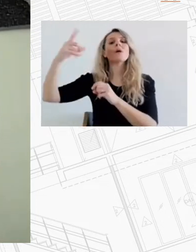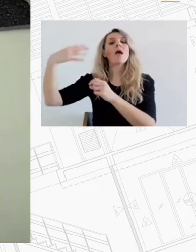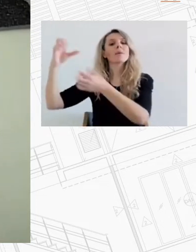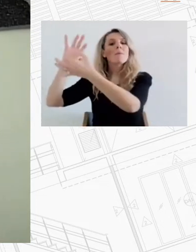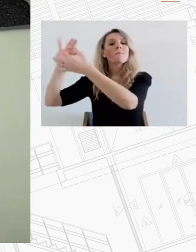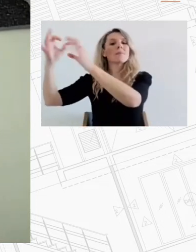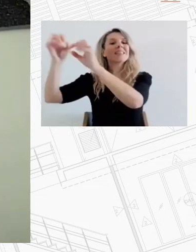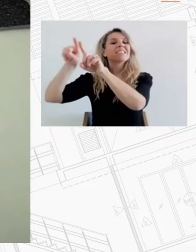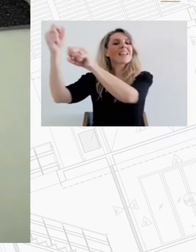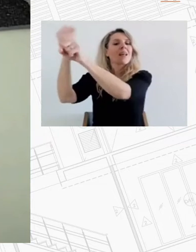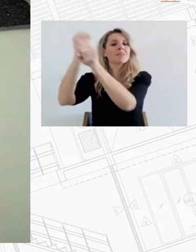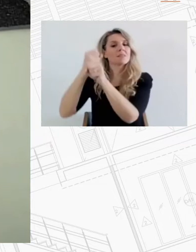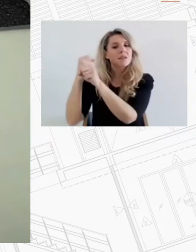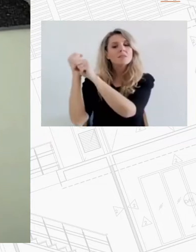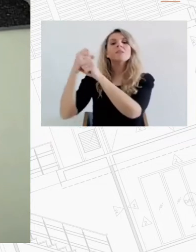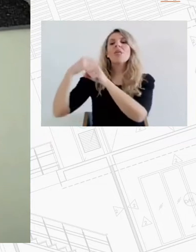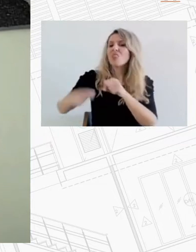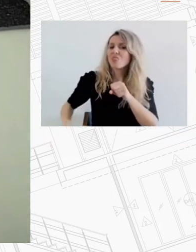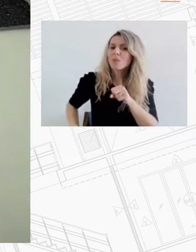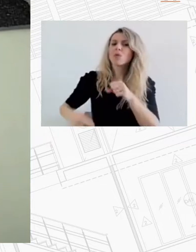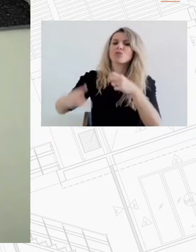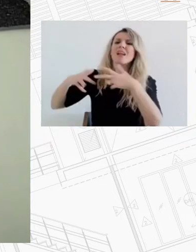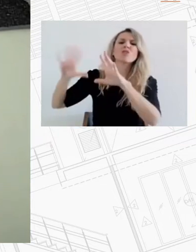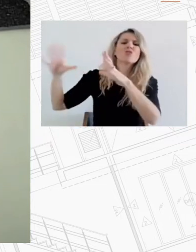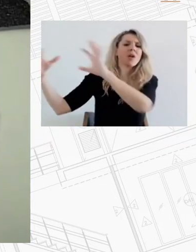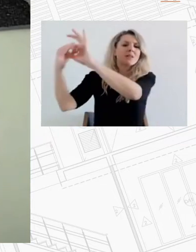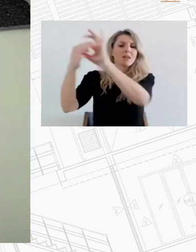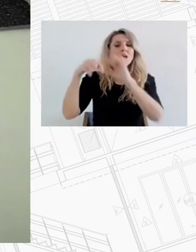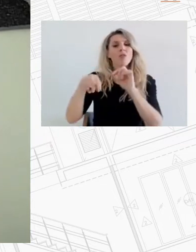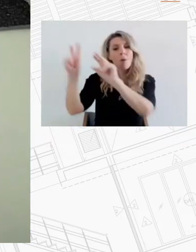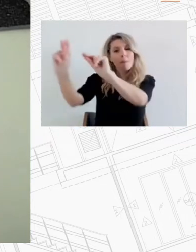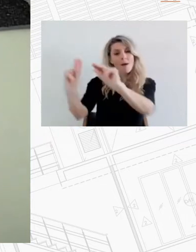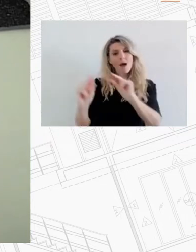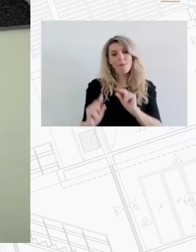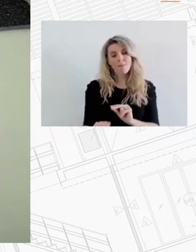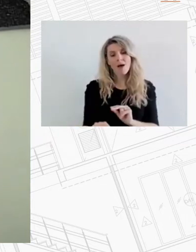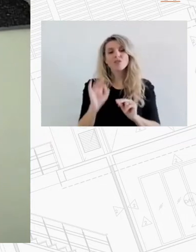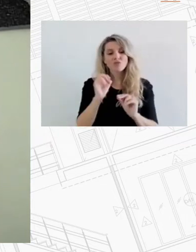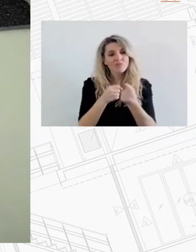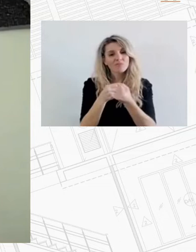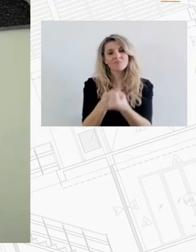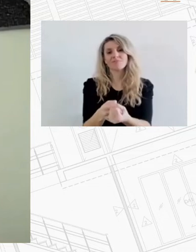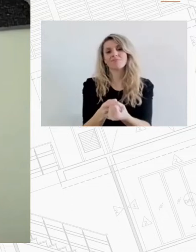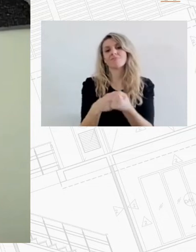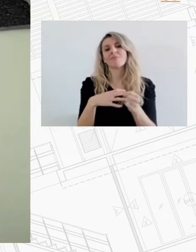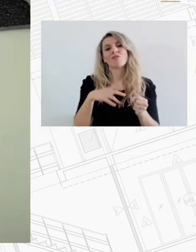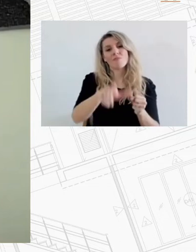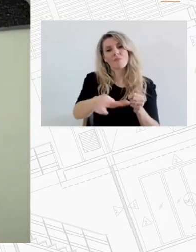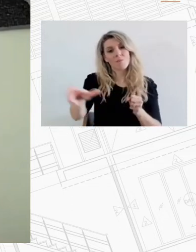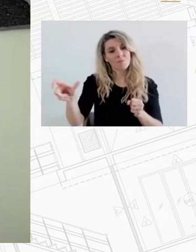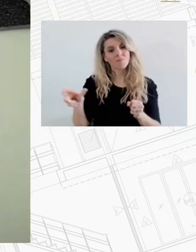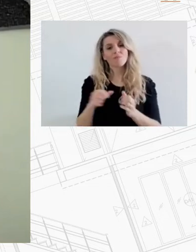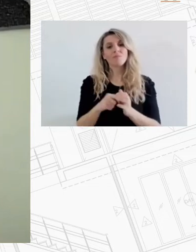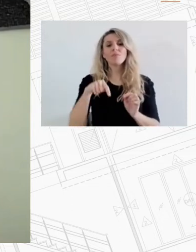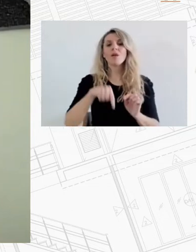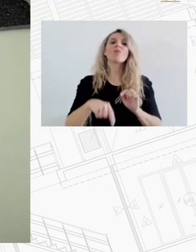τοπική αυτοδιοίκηση της πολιτικής κοινωνικής συνοχής και αλληλεγγύης μια εθνική πολιτική